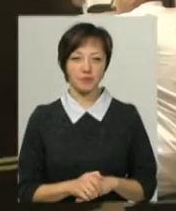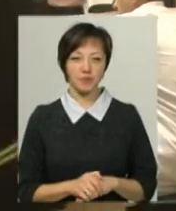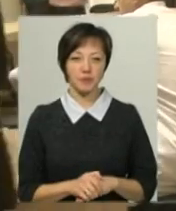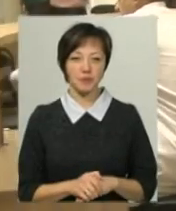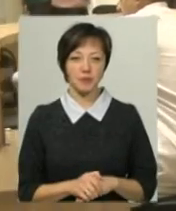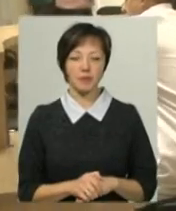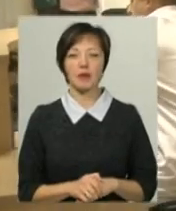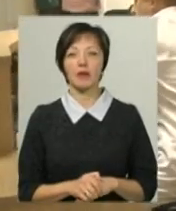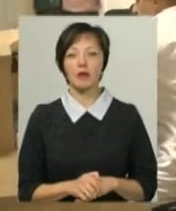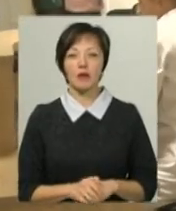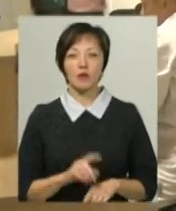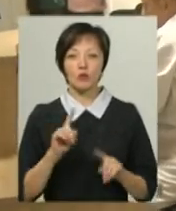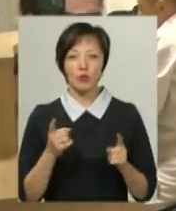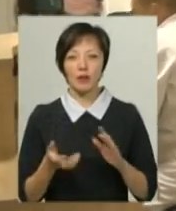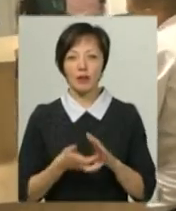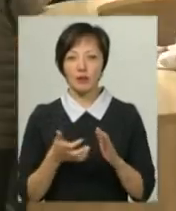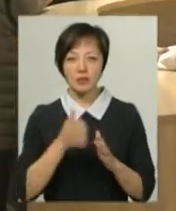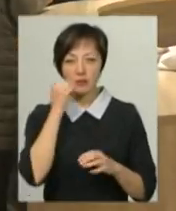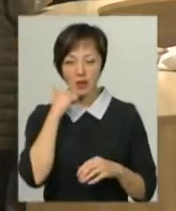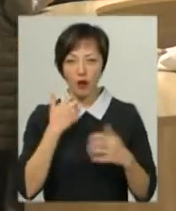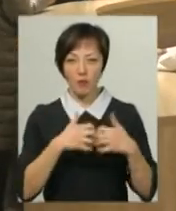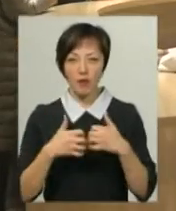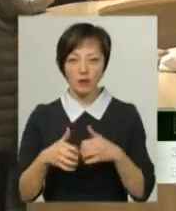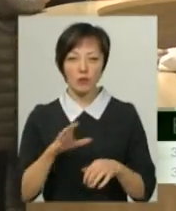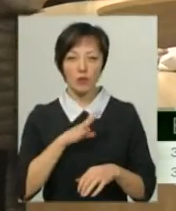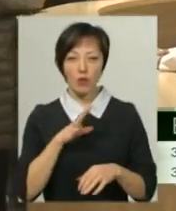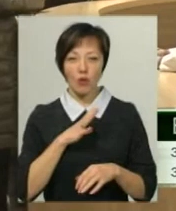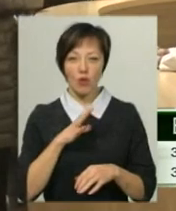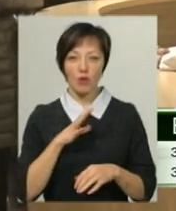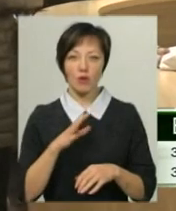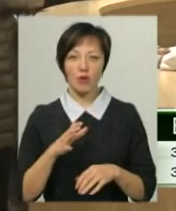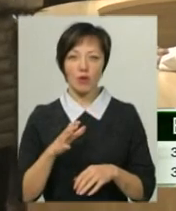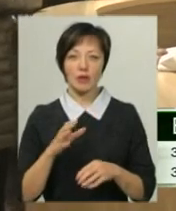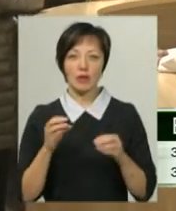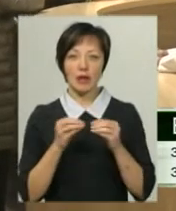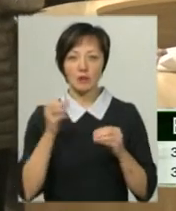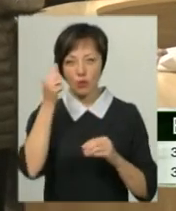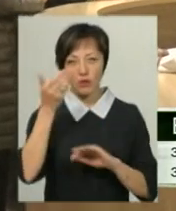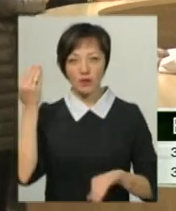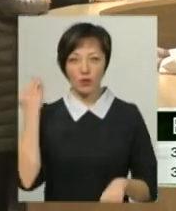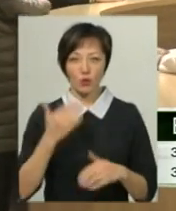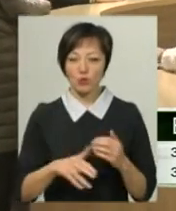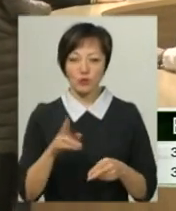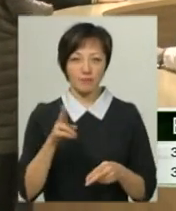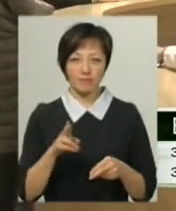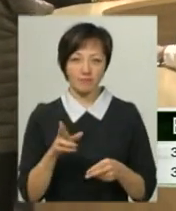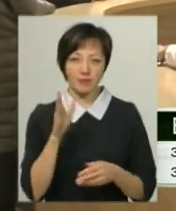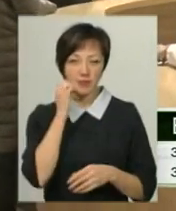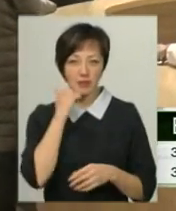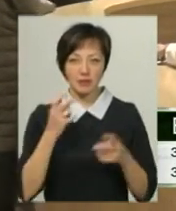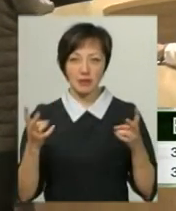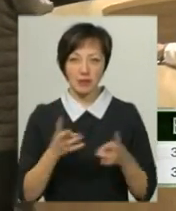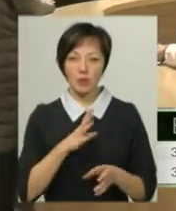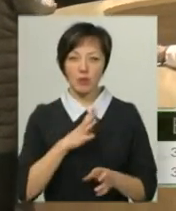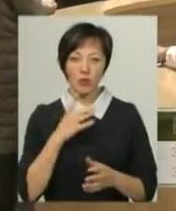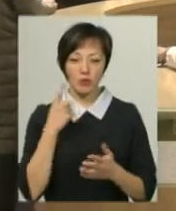недостатньо старе обладнання, те обладнання, яке було поставлено десяток років назад, воно вже свої ресурси відпрацювало, треба було